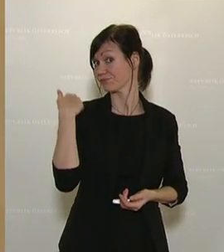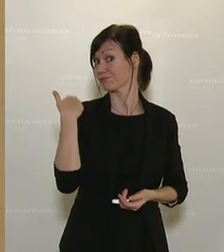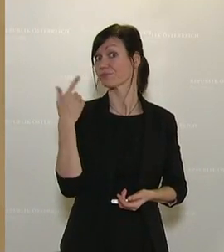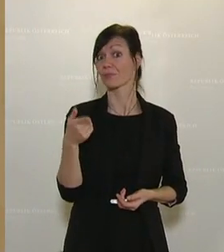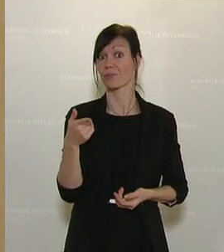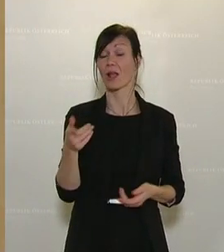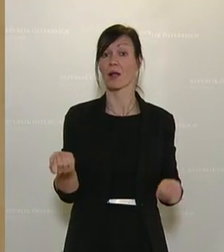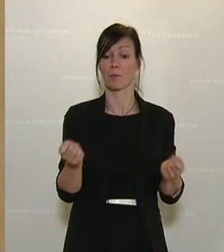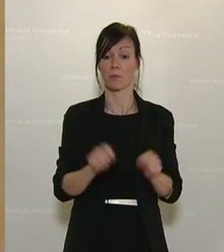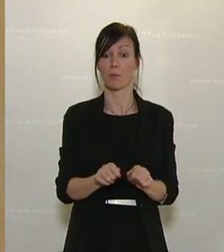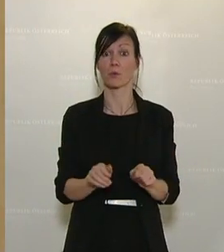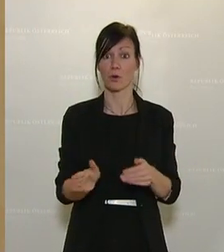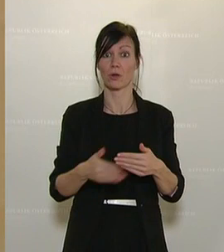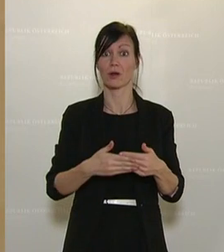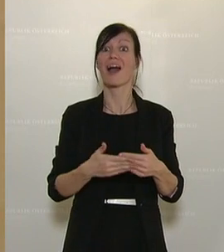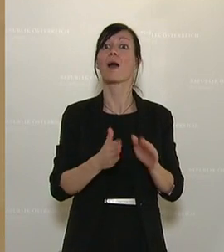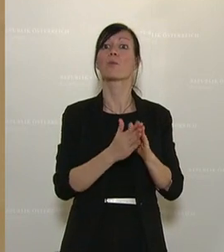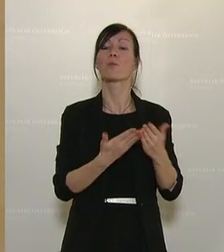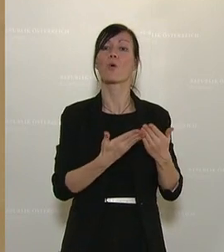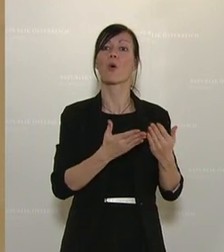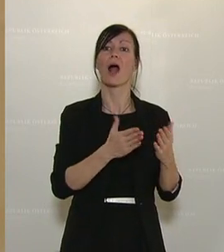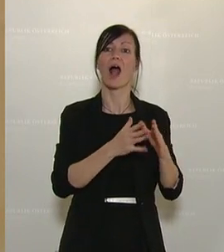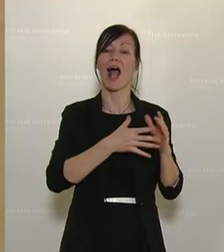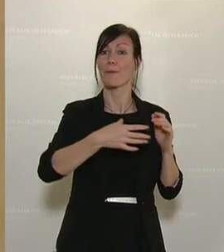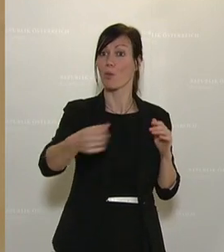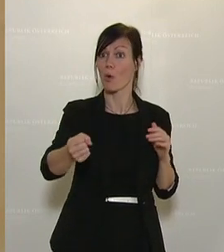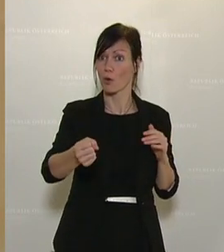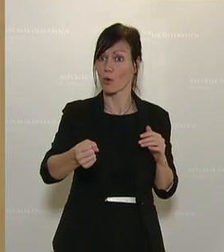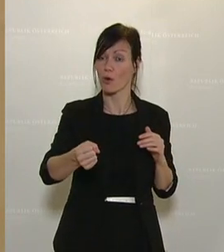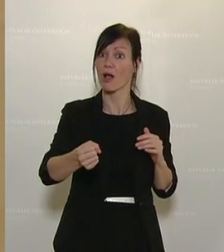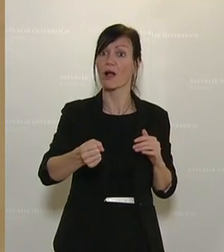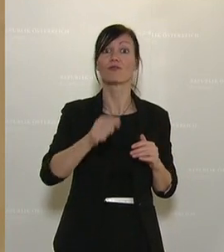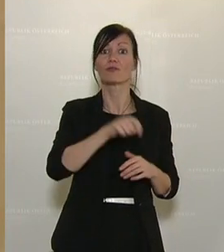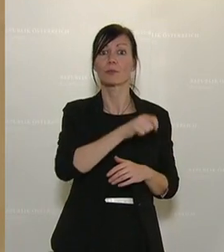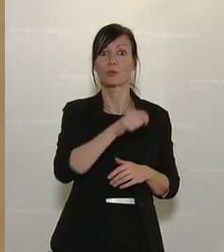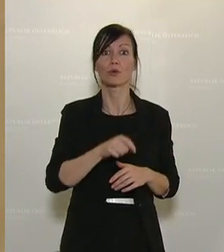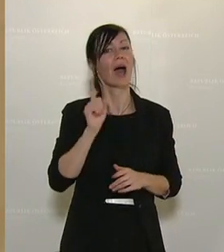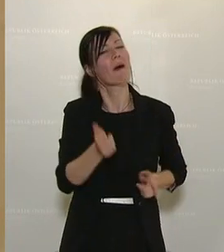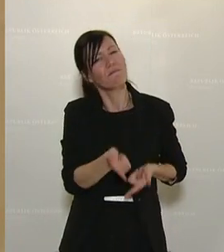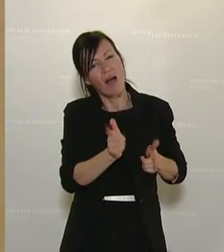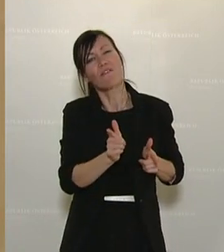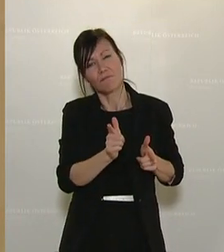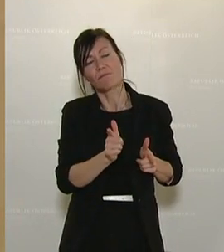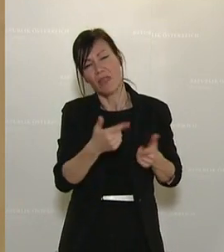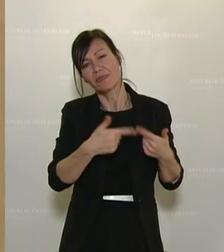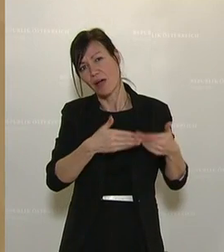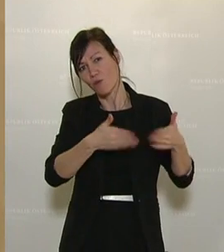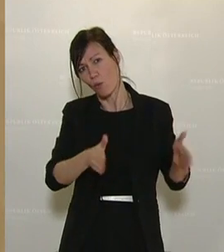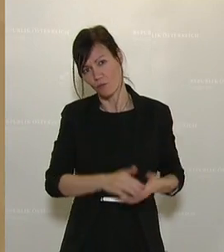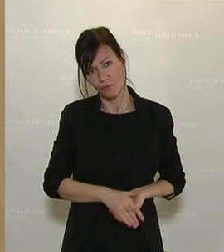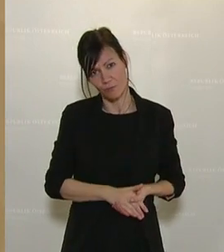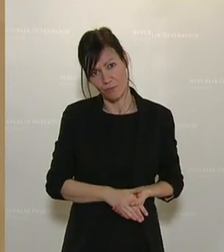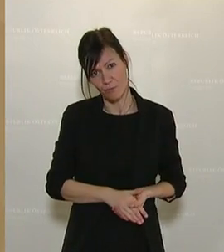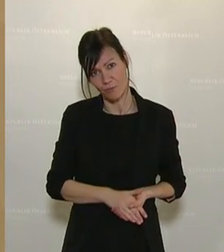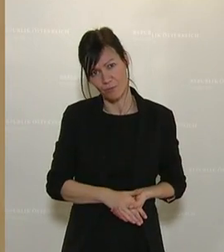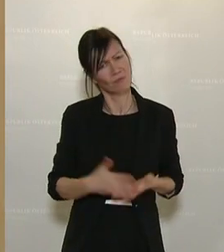Buchabholungsboxen verboten. Die Waffengeschäfte durften aber offen gehalten haben. Was ist da